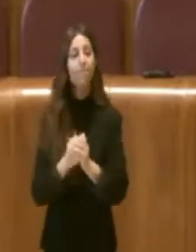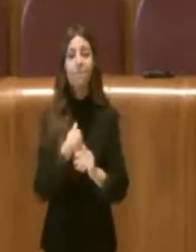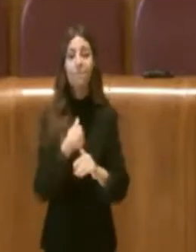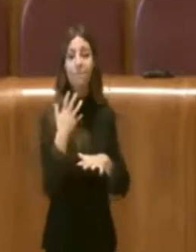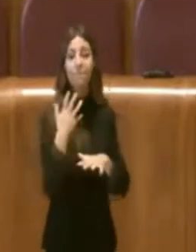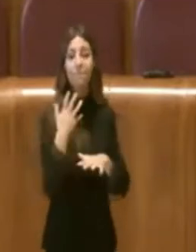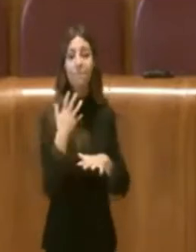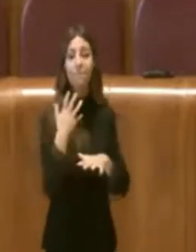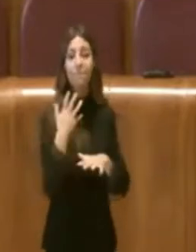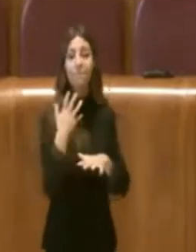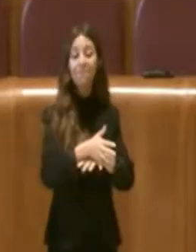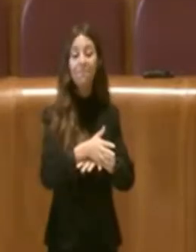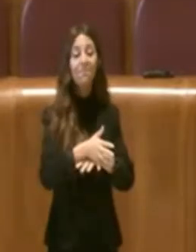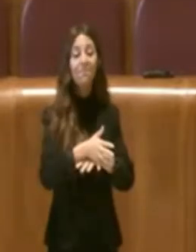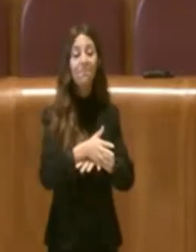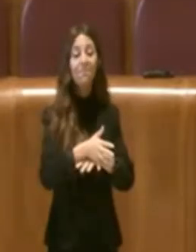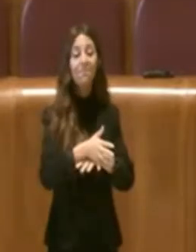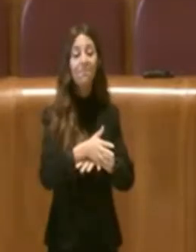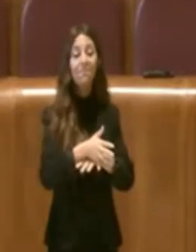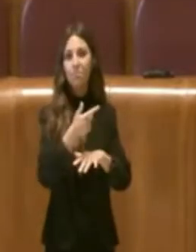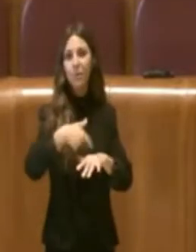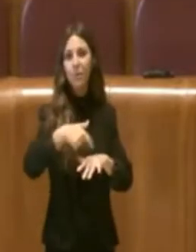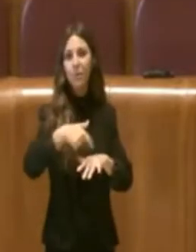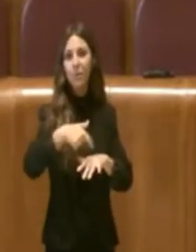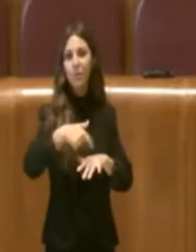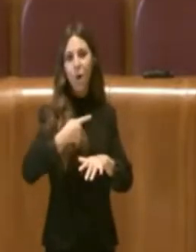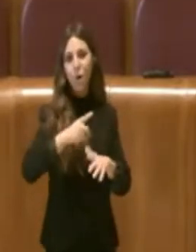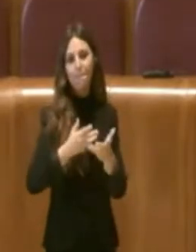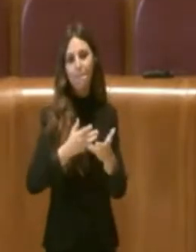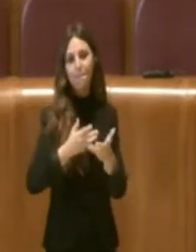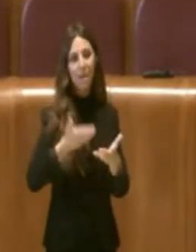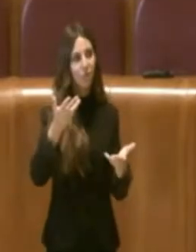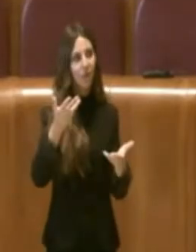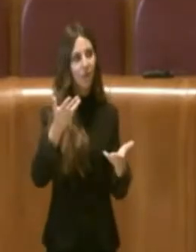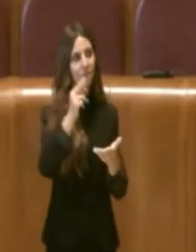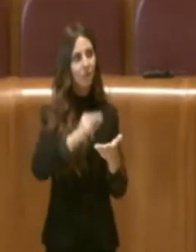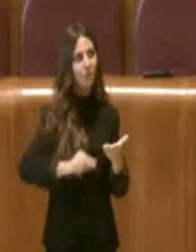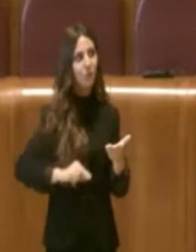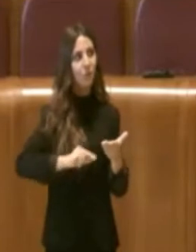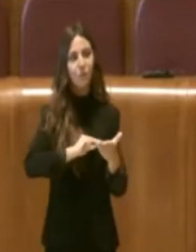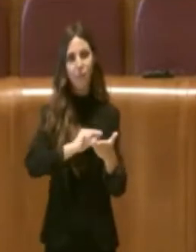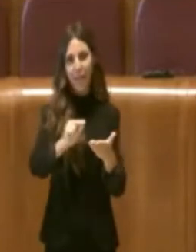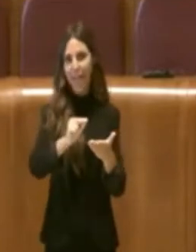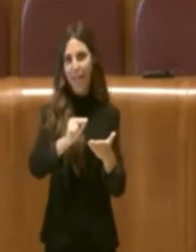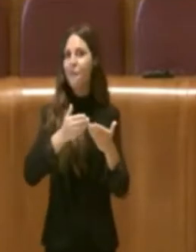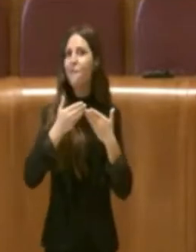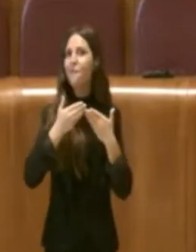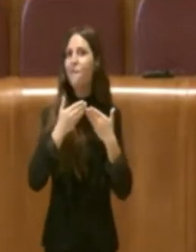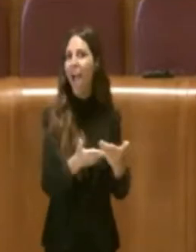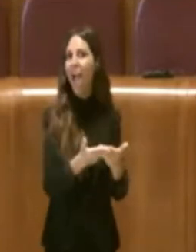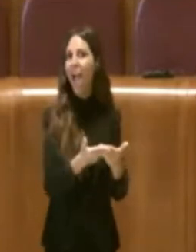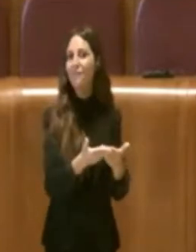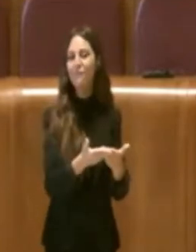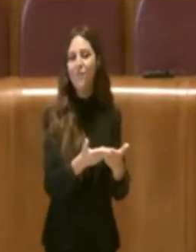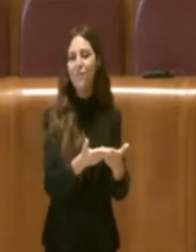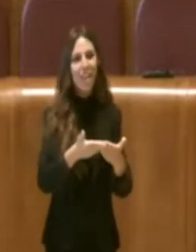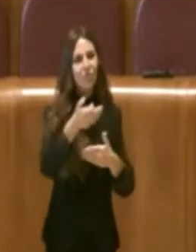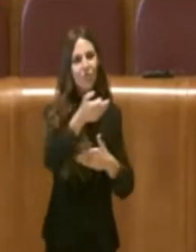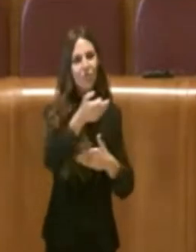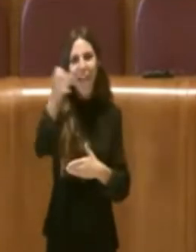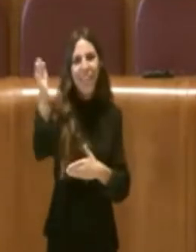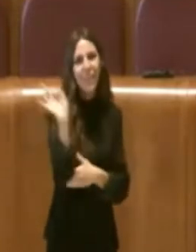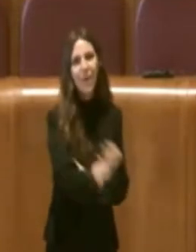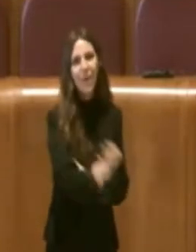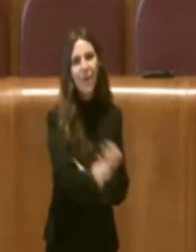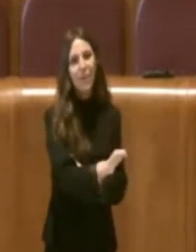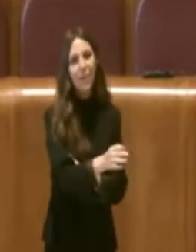Noi della maggioranza voteremo voto favorevole assolutamente e io